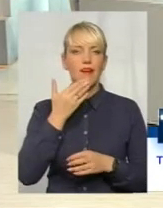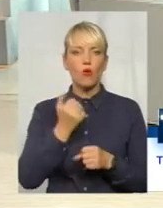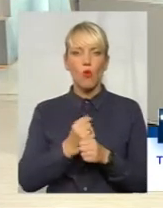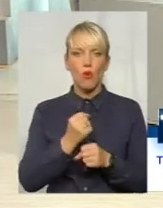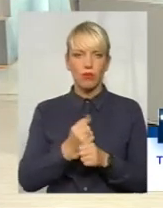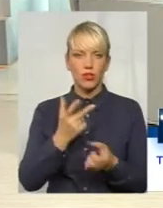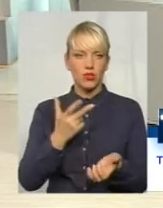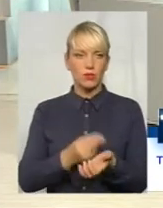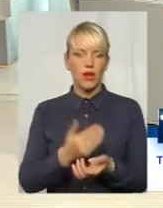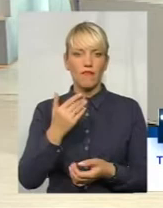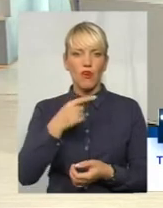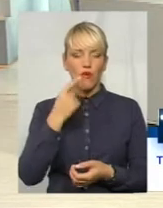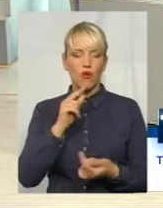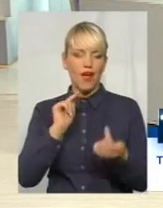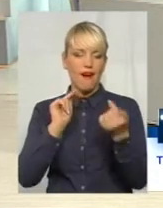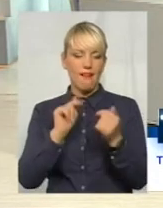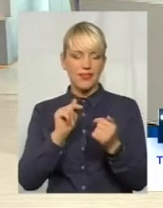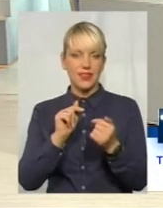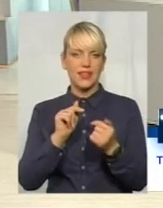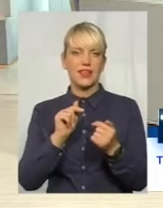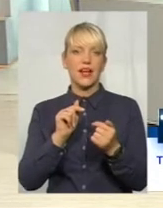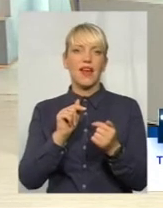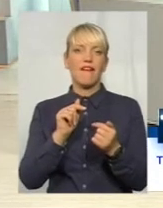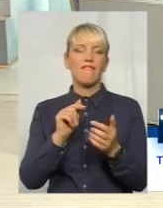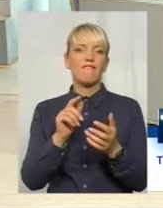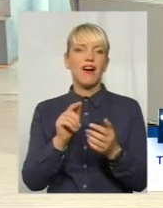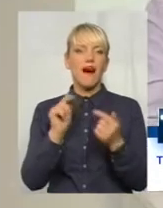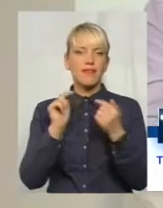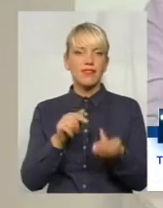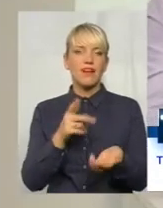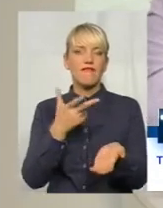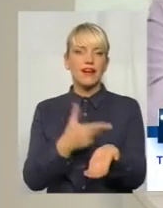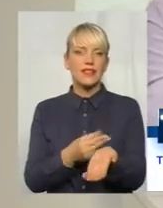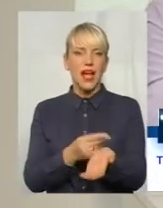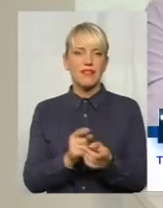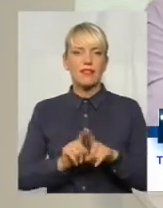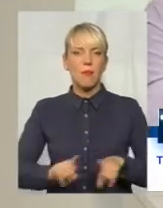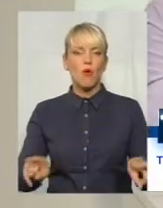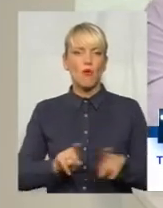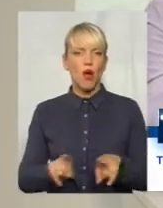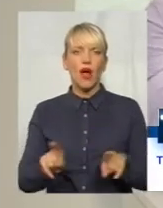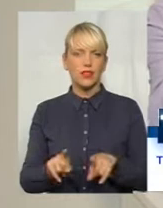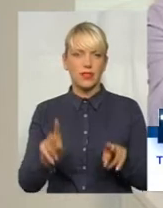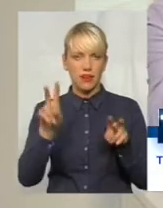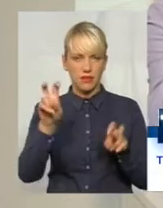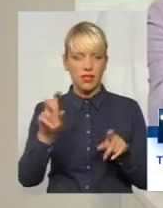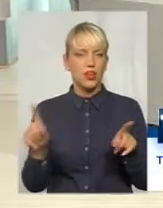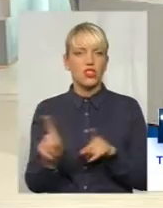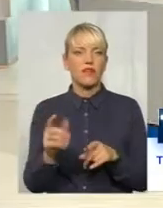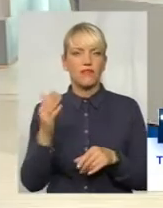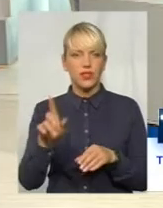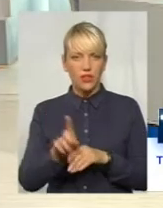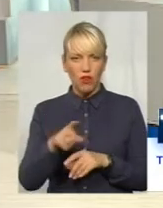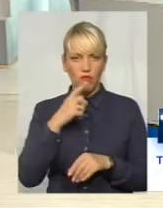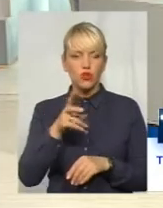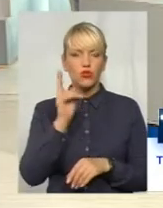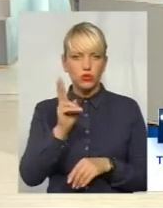антивакцинальну програму. Пропаганду. Пропаганду, так. Переворушую, пропаганду антивакцинальну. Тобто, ви так підводите до